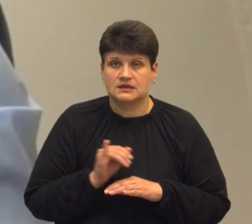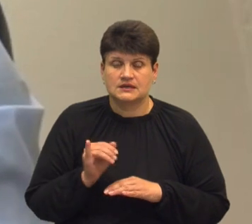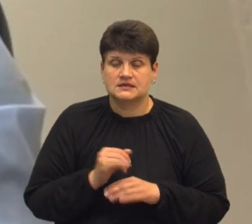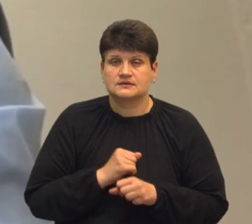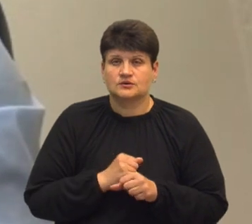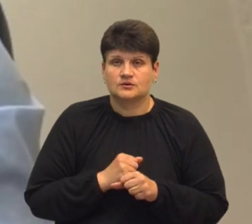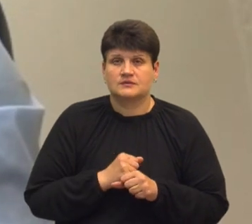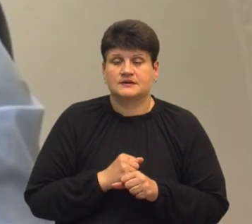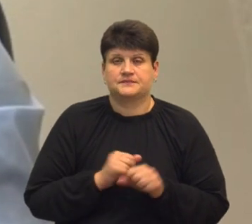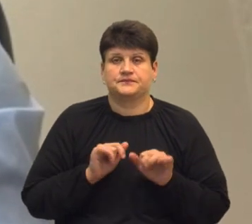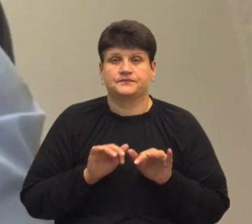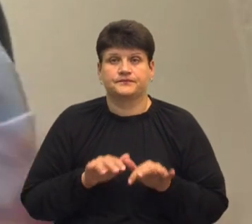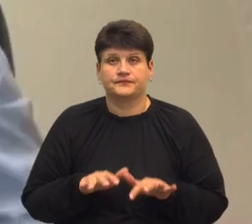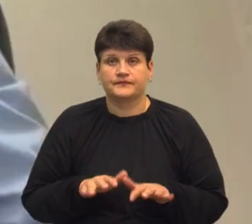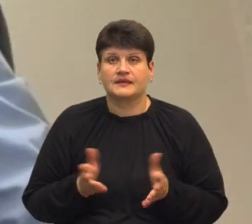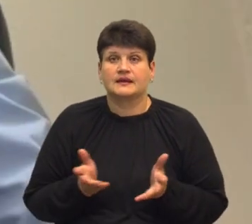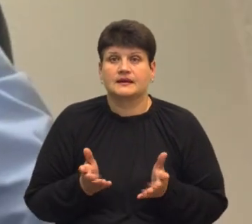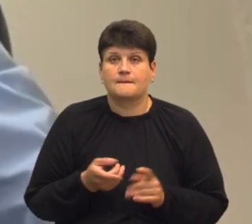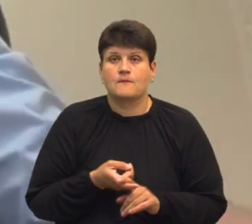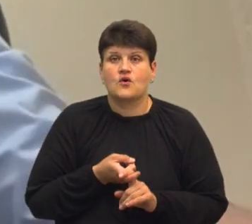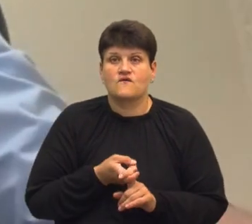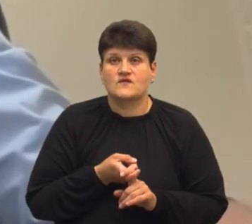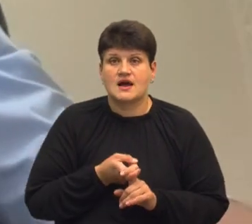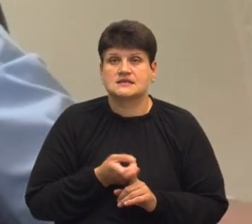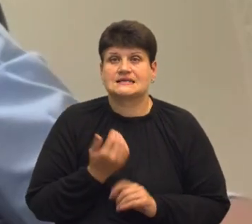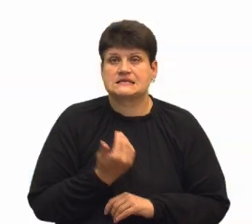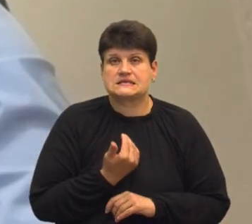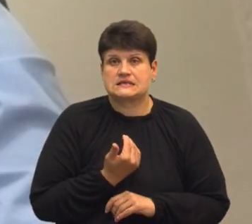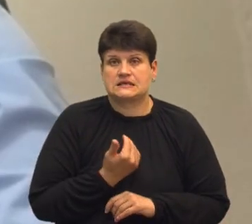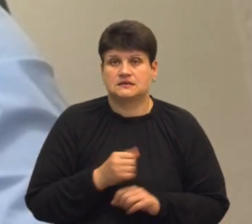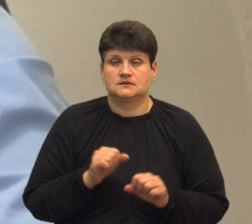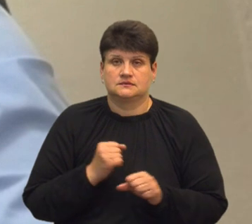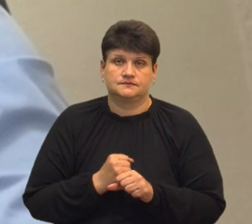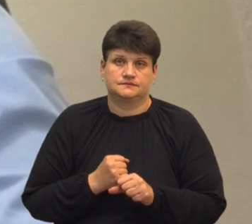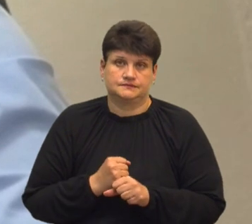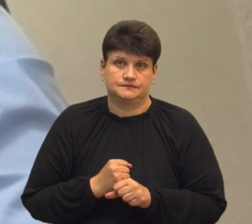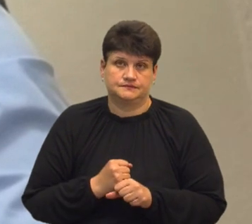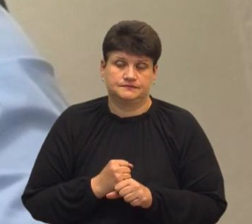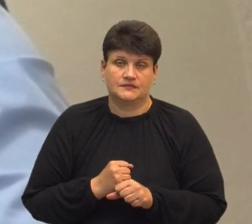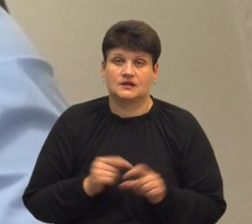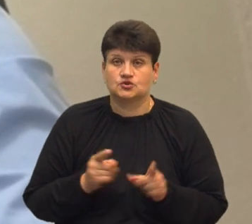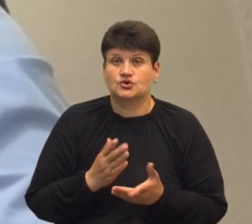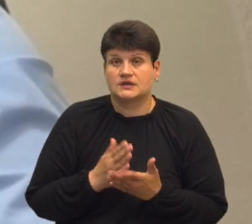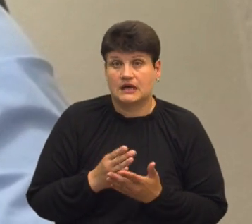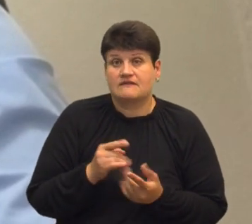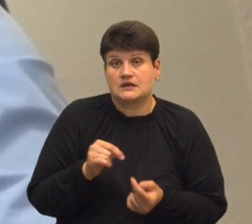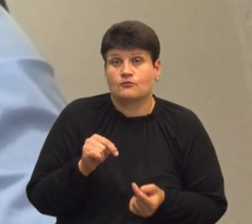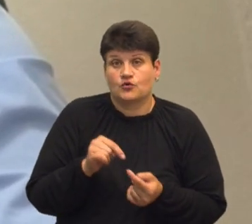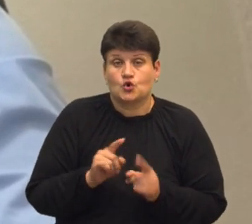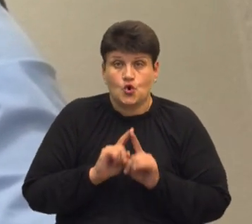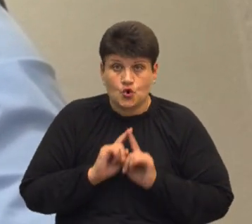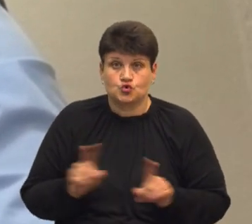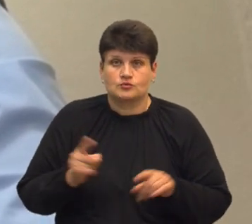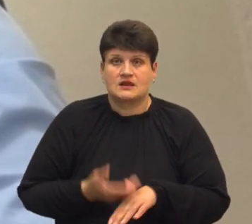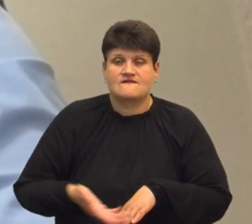певних дінь, які пов'язані з їх повноваженнями. Що є, відповідно, особливо тяжким